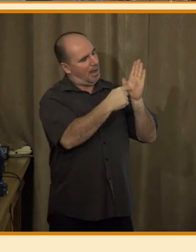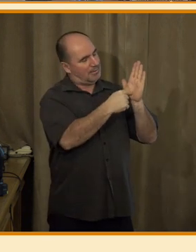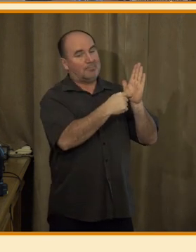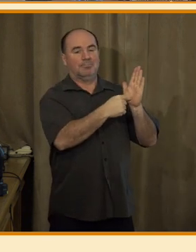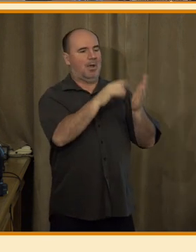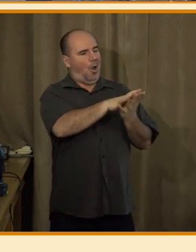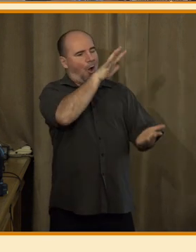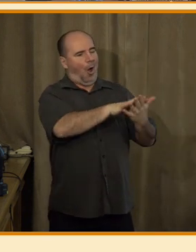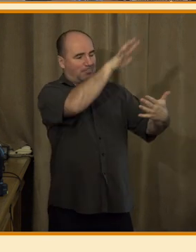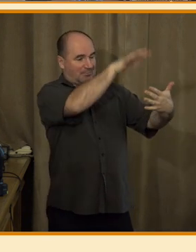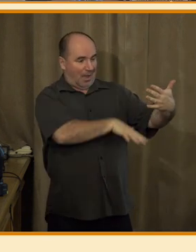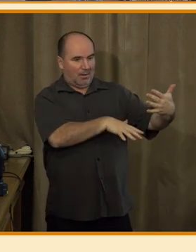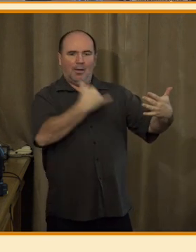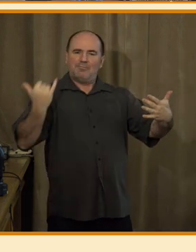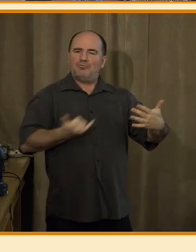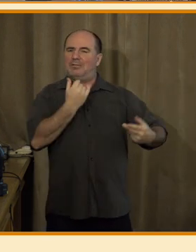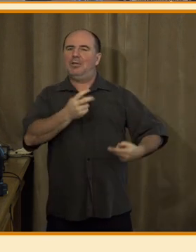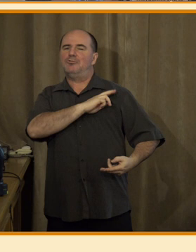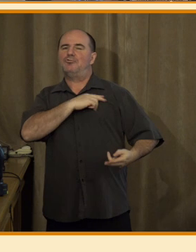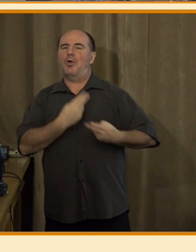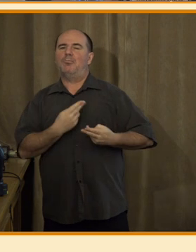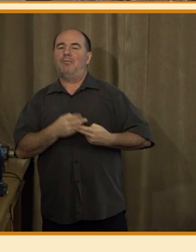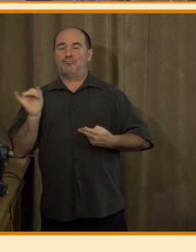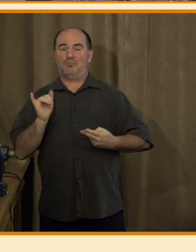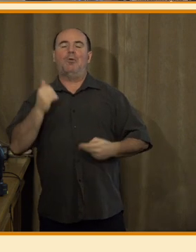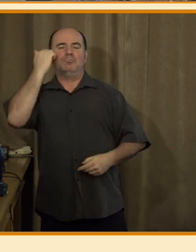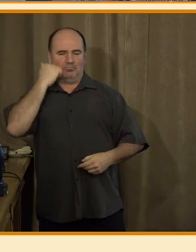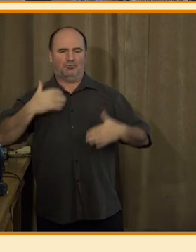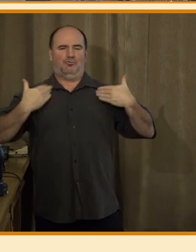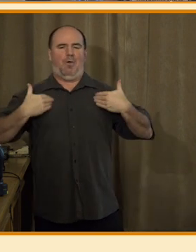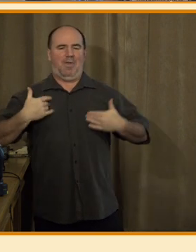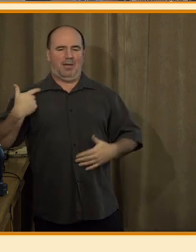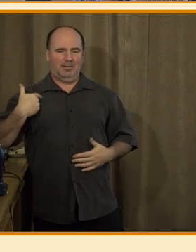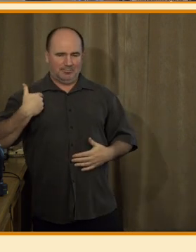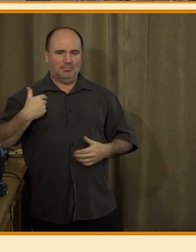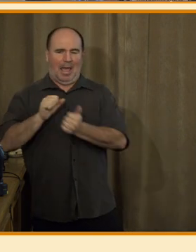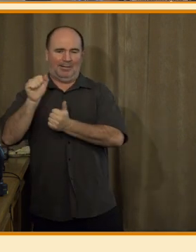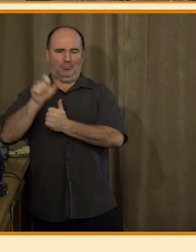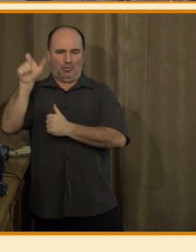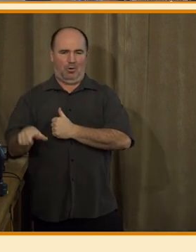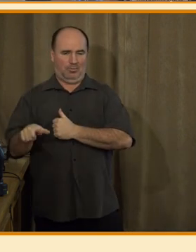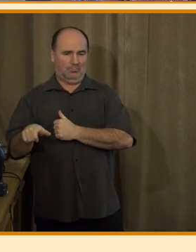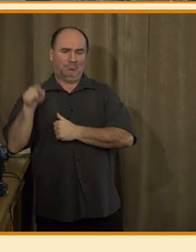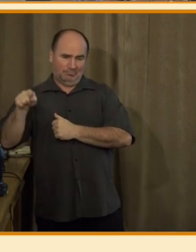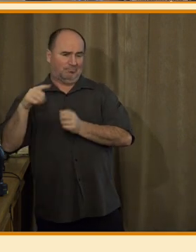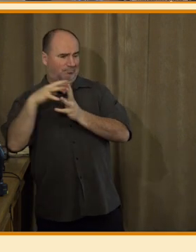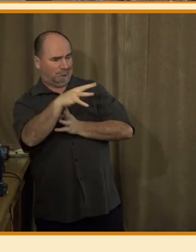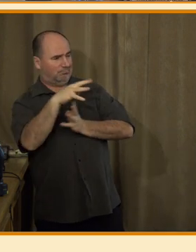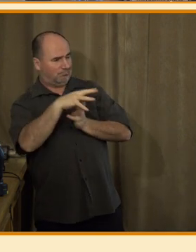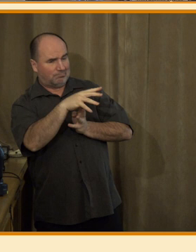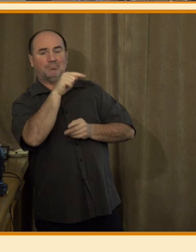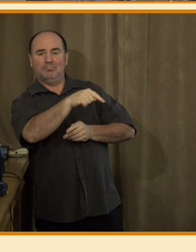člověk autor, editor, ale primárně autor, který s těmi to nástroji pracuje, nikoli v nástroje generativní AI.